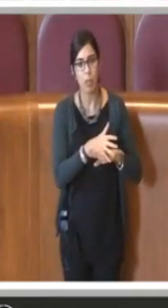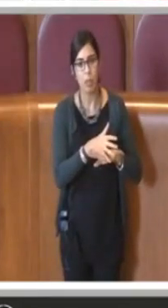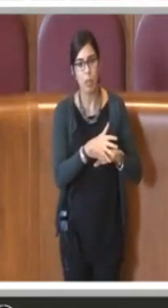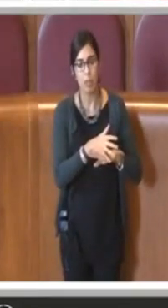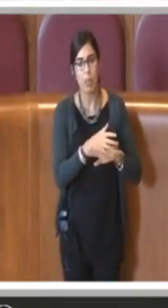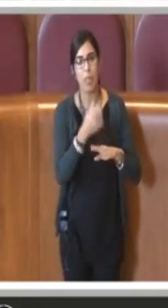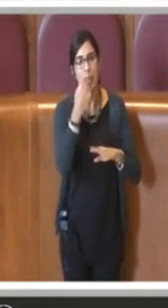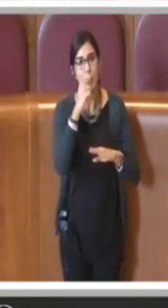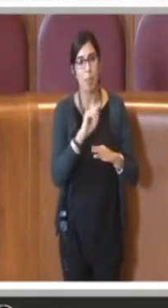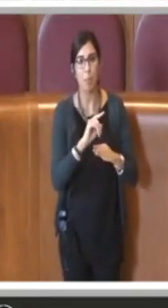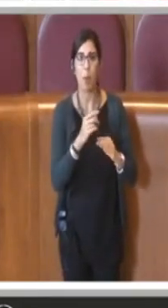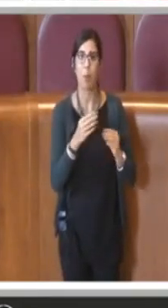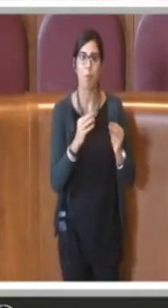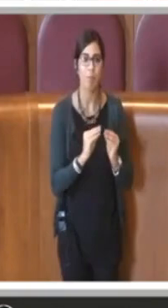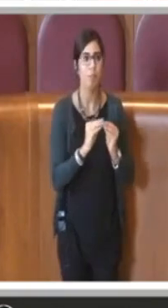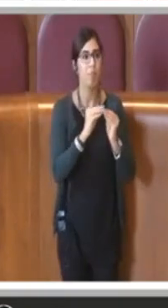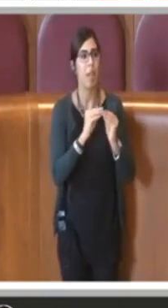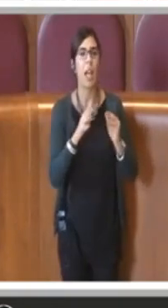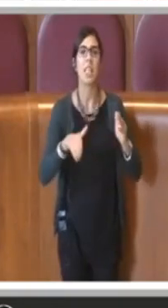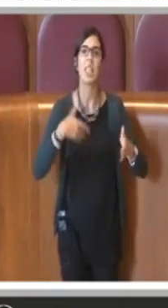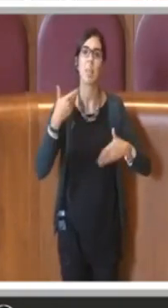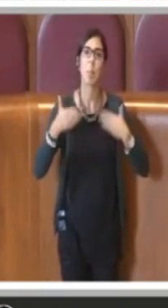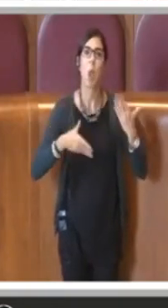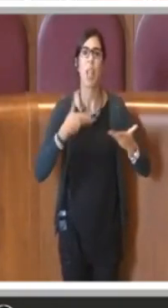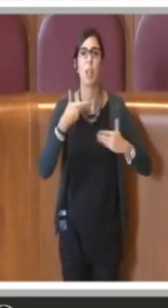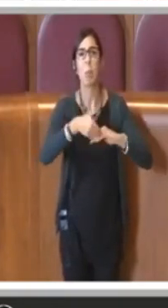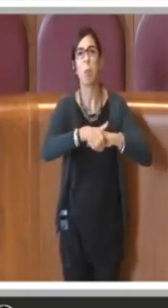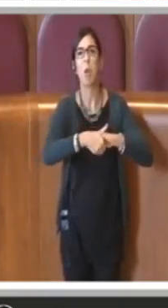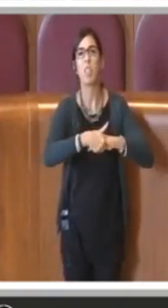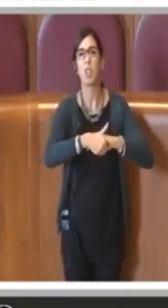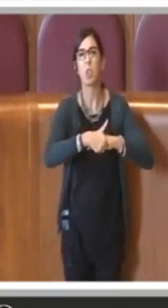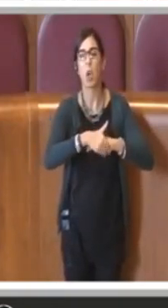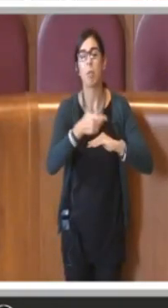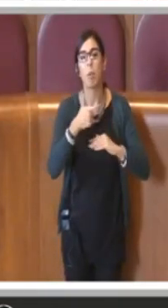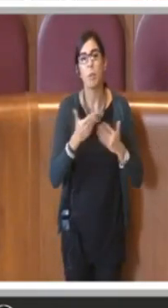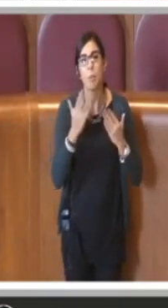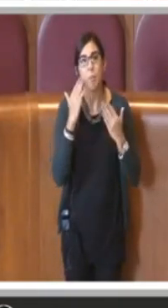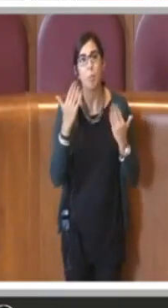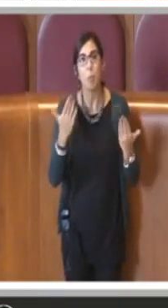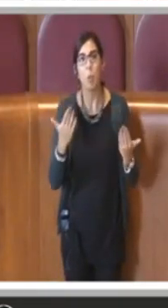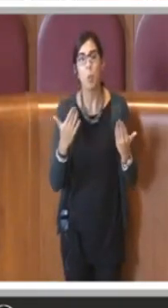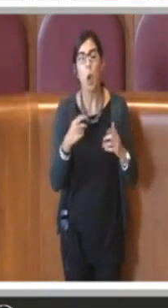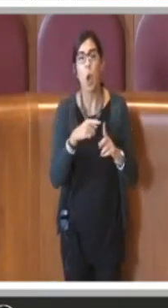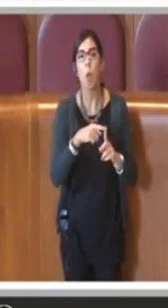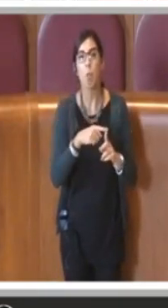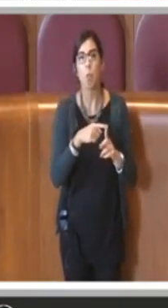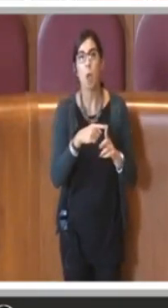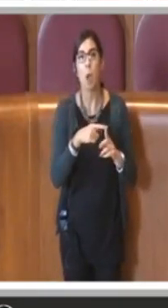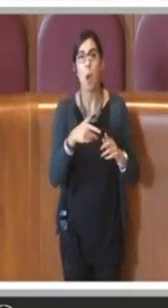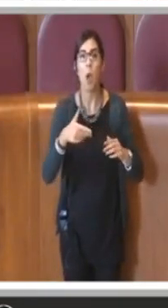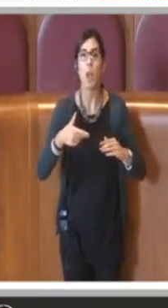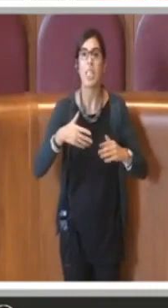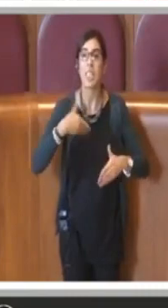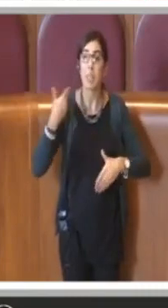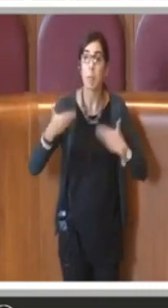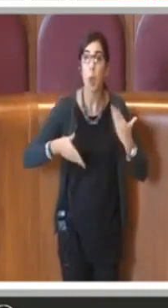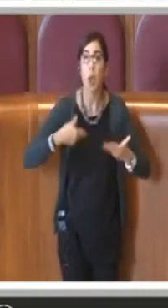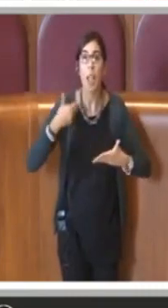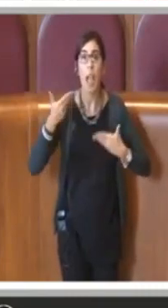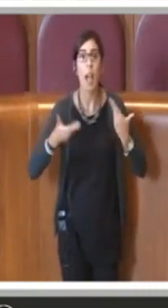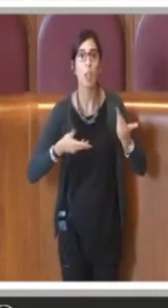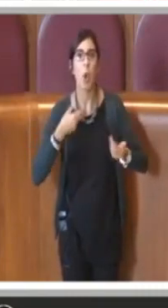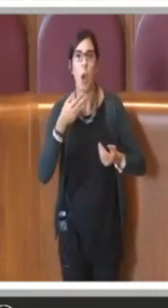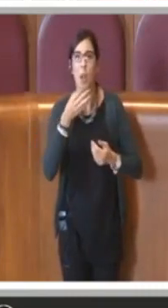realizzazione di spogliatoi temporanei, perché ai noi purtroppo gli spogliatoi misurati agli standard pre